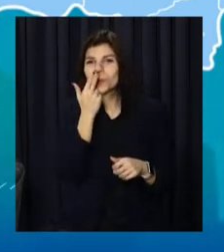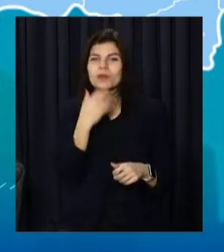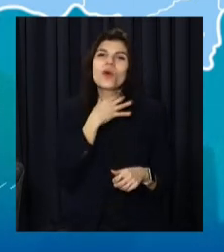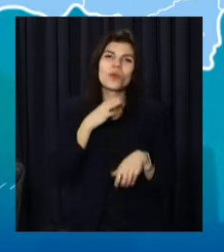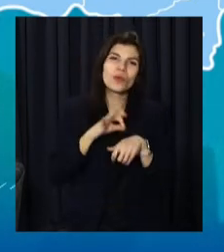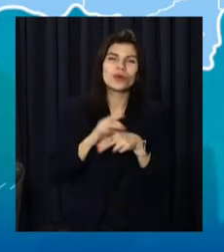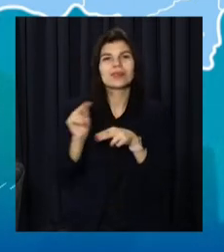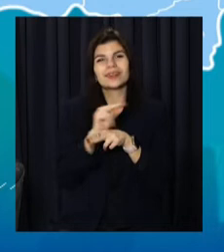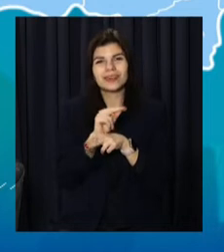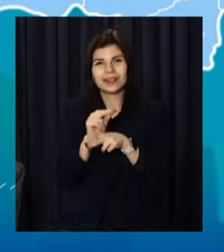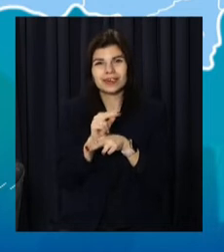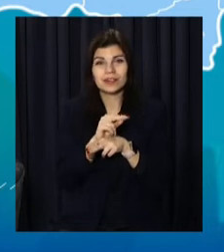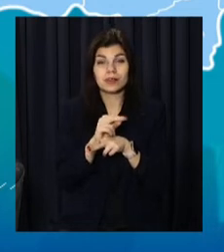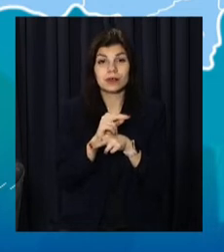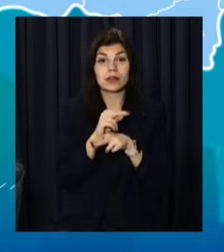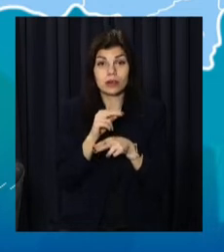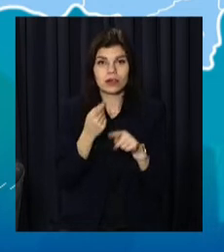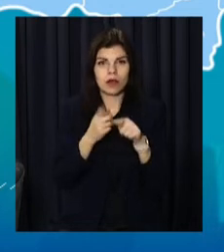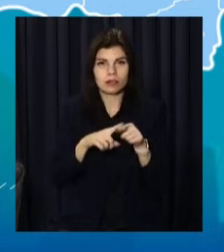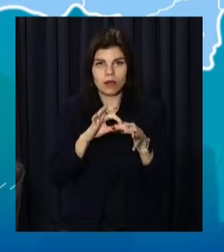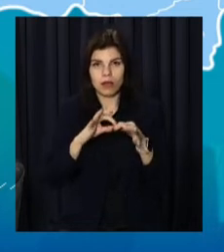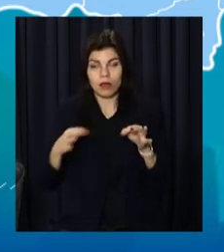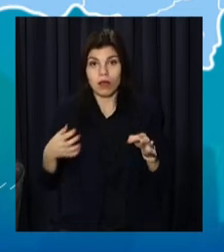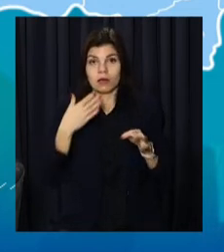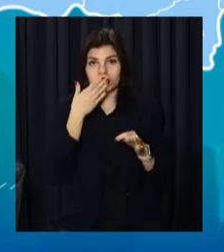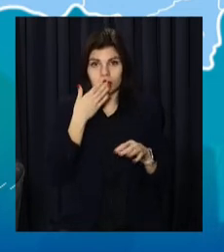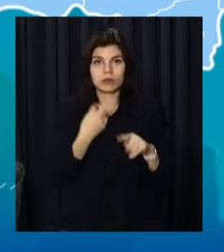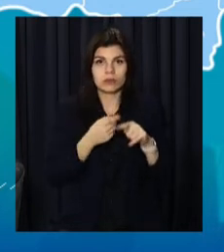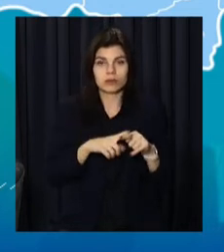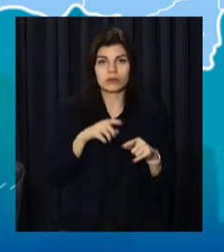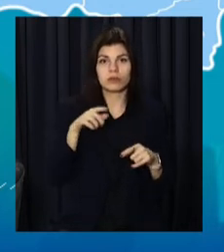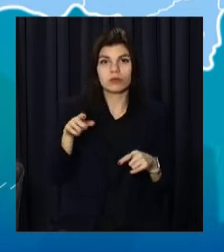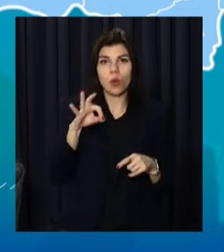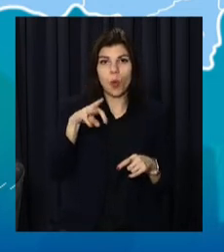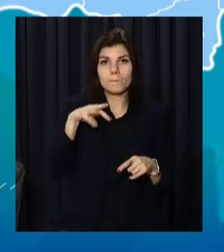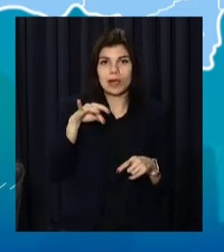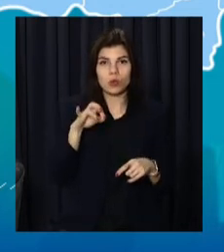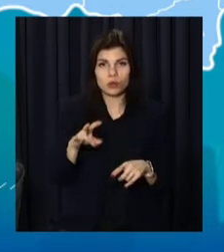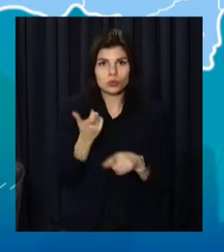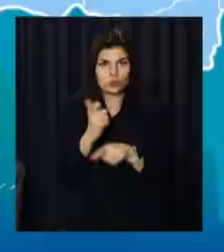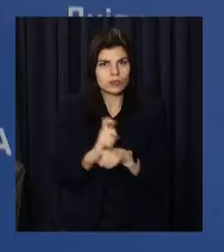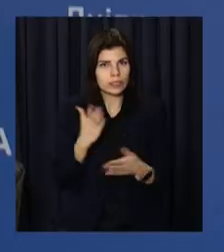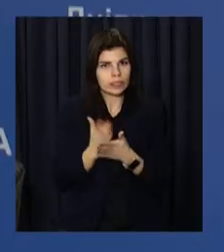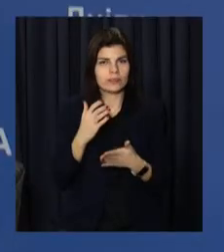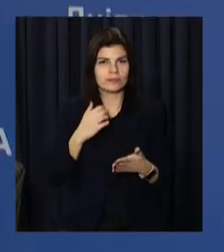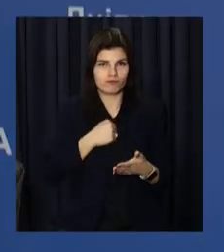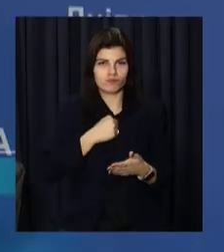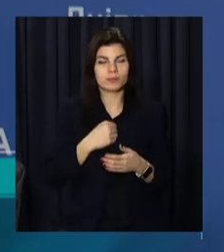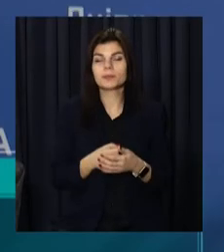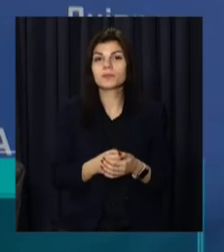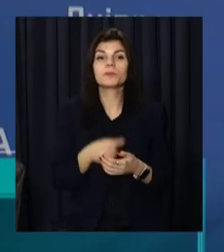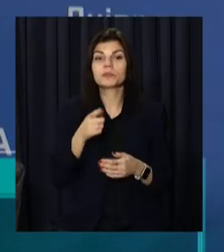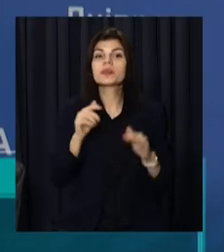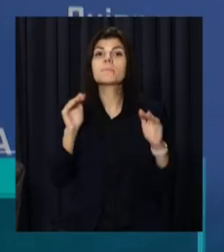у горлі чи нежить. І в цьому підступність хвороби. Новий штам у рази заразніший за дельту. Менше людей